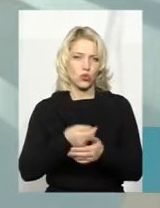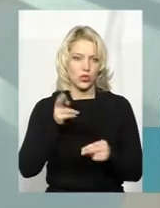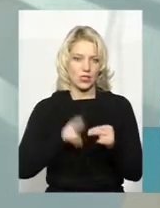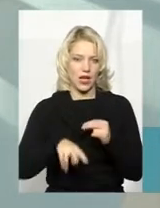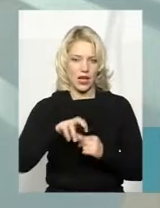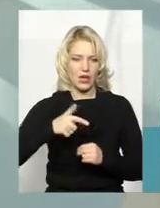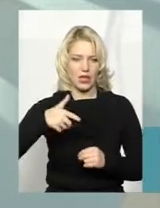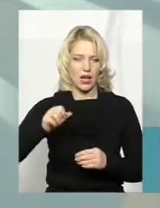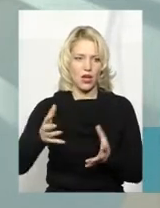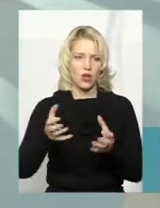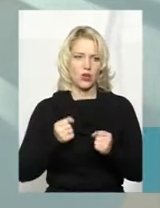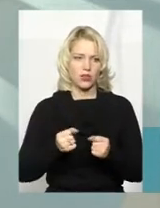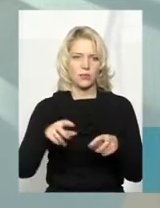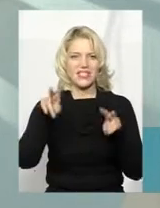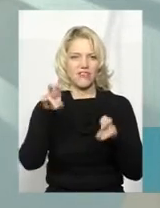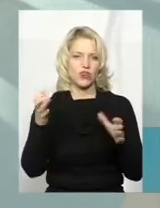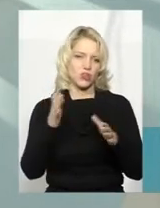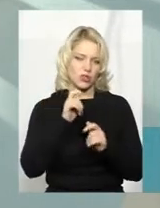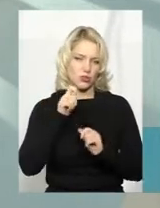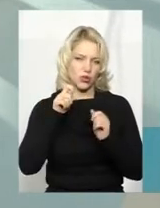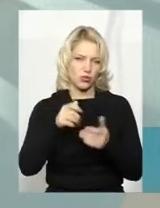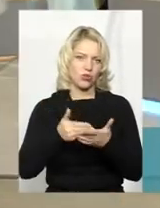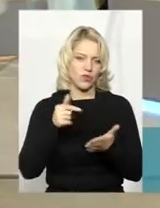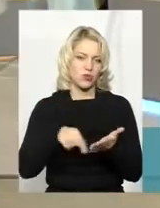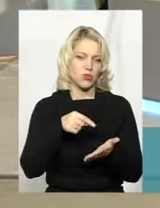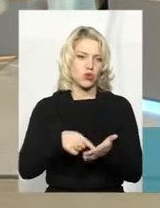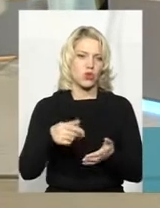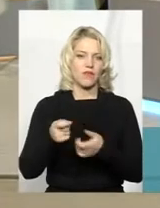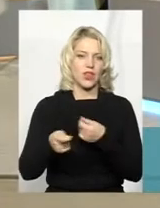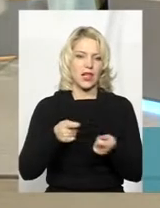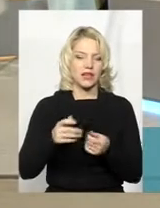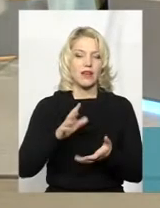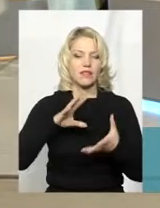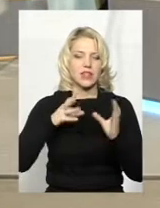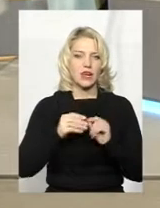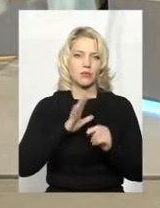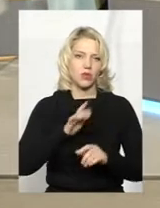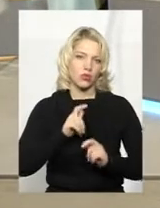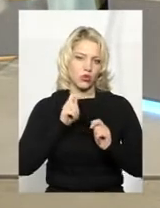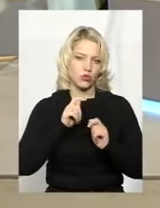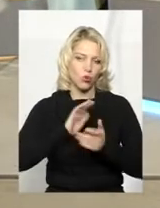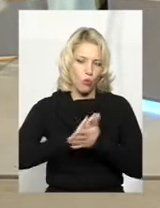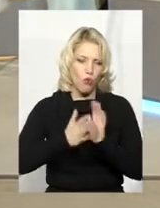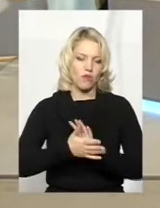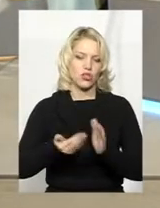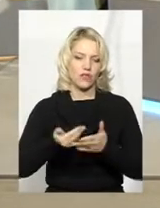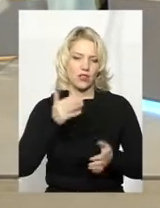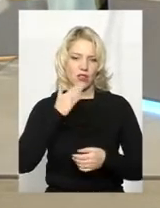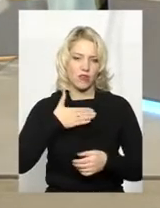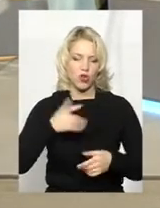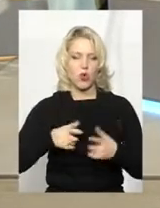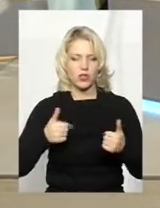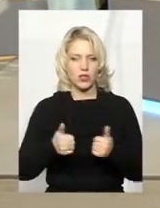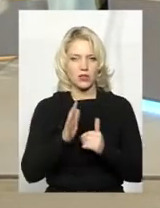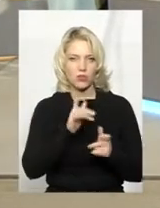отримає символічний подарунок від міської влади. взагалі домовленість була, що також від нашої організації будуть певні